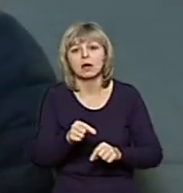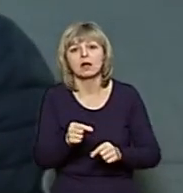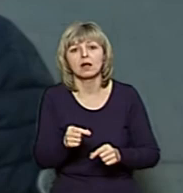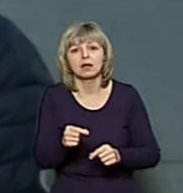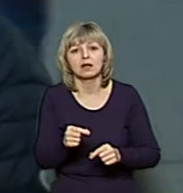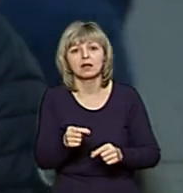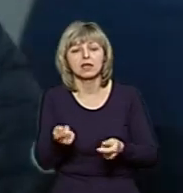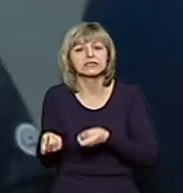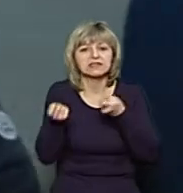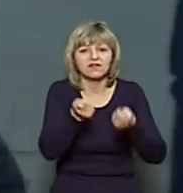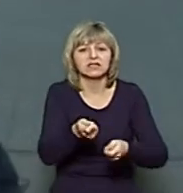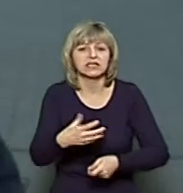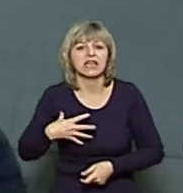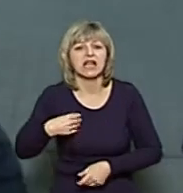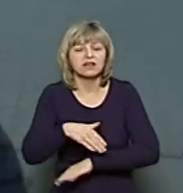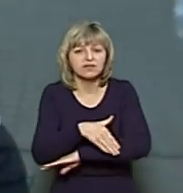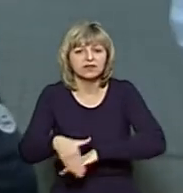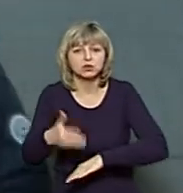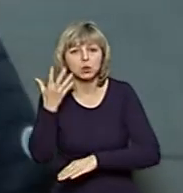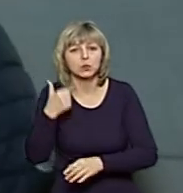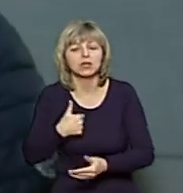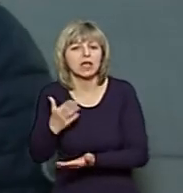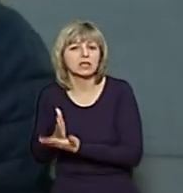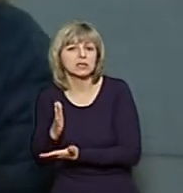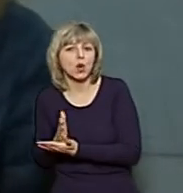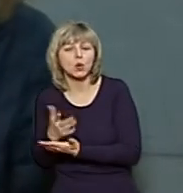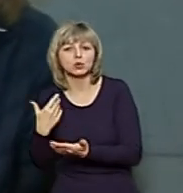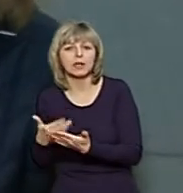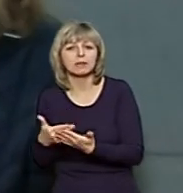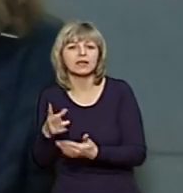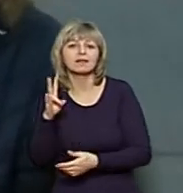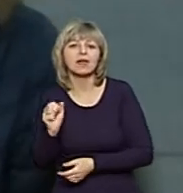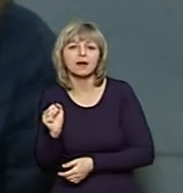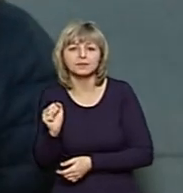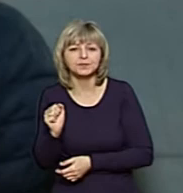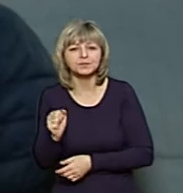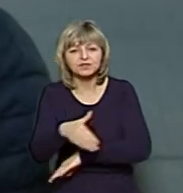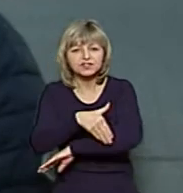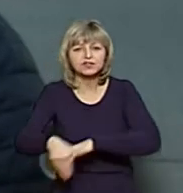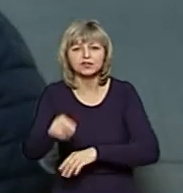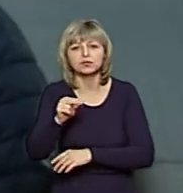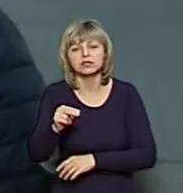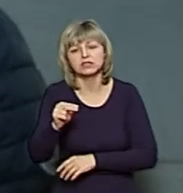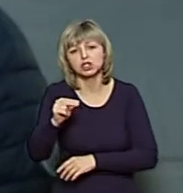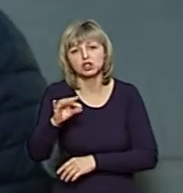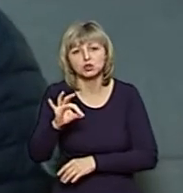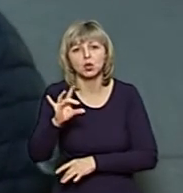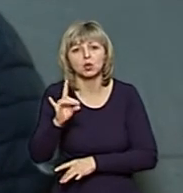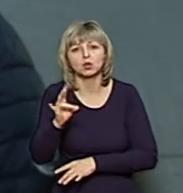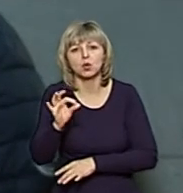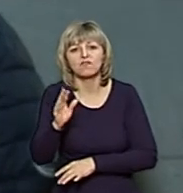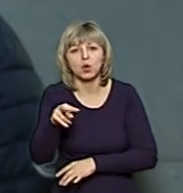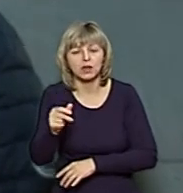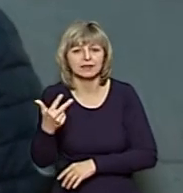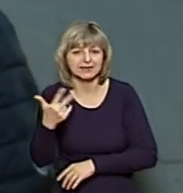завезти її на Львівський. Коли я знаходжусь на Чорновола, на 33-му, ну як ви думаєте, це